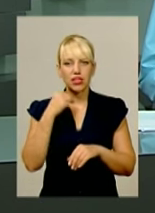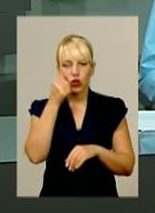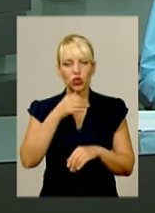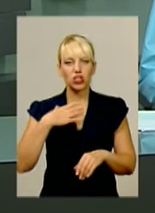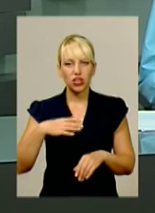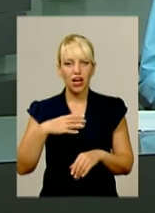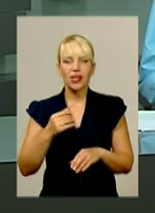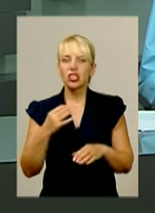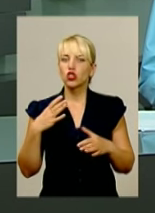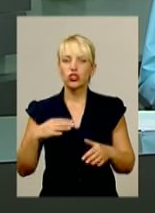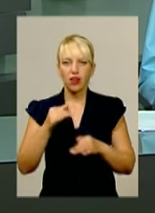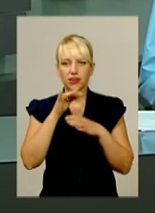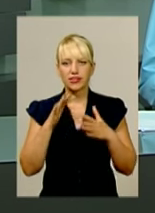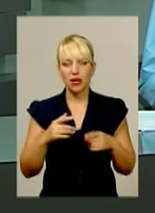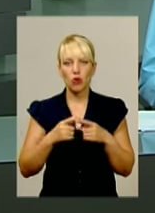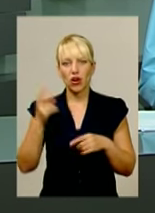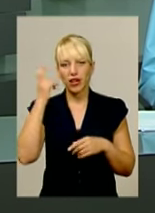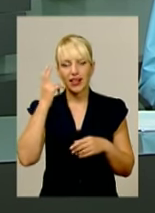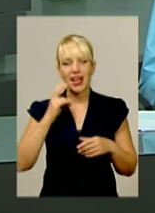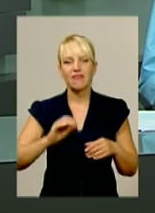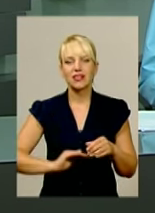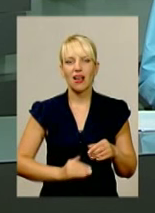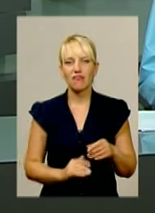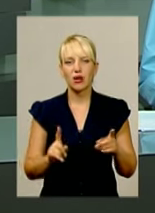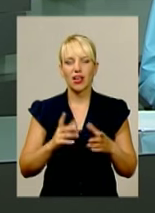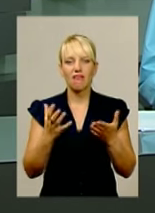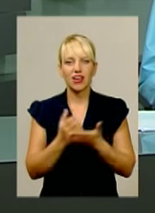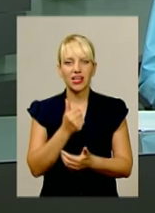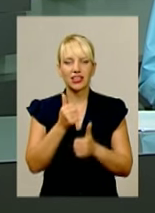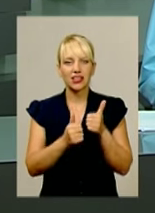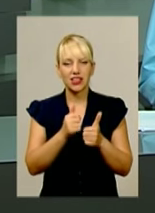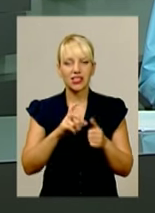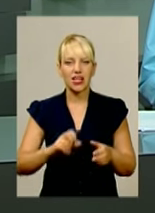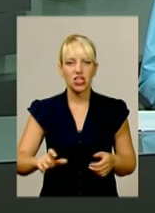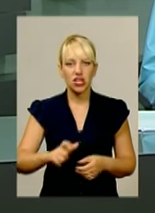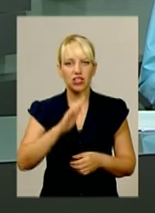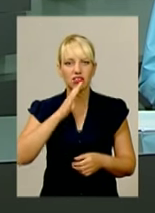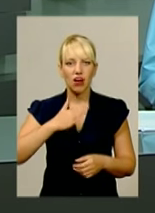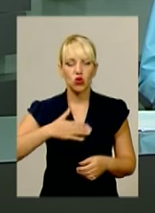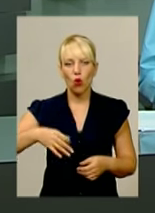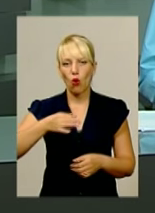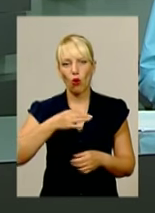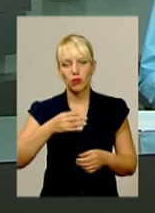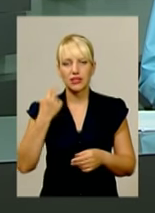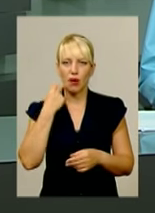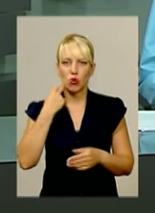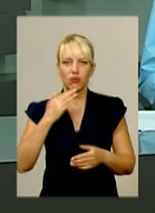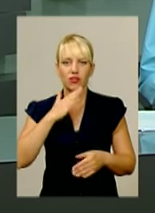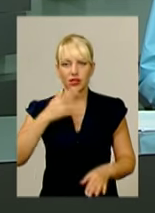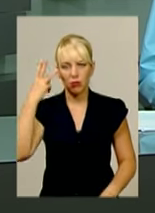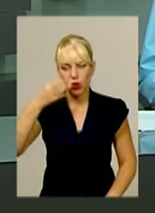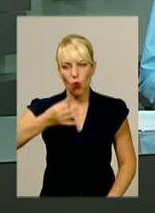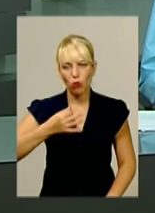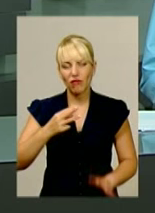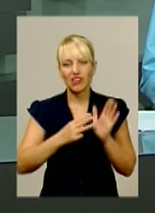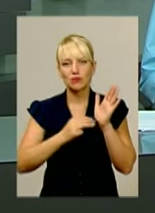Київська фірма, яка виграла тендер на будівництво автошляхів у нашій області, заборгувала Службі автомобільних доріг 800 тисяч гривень.